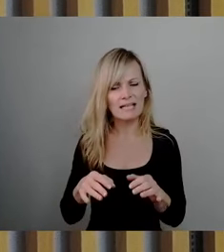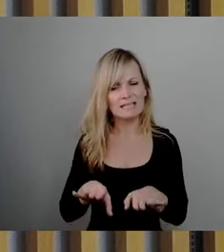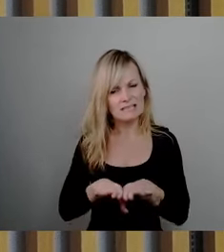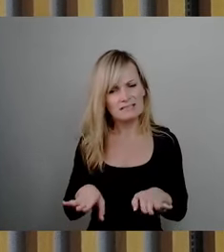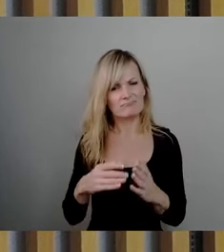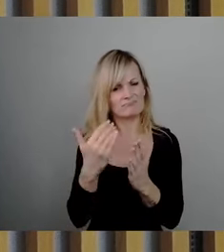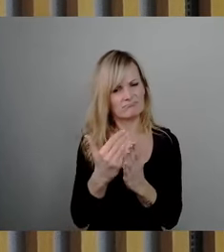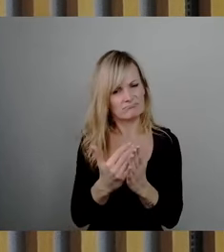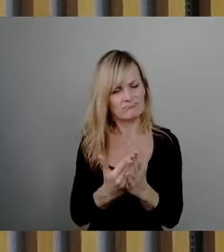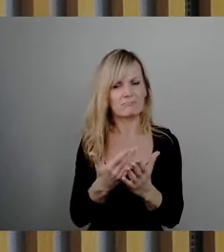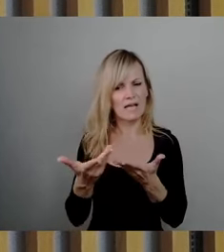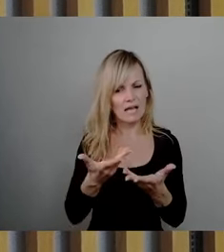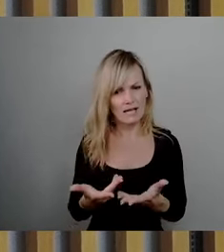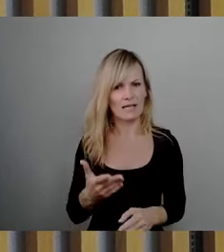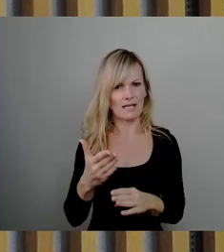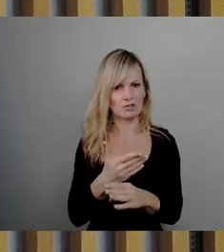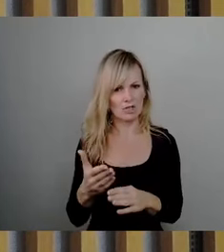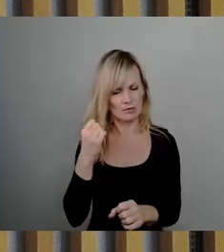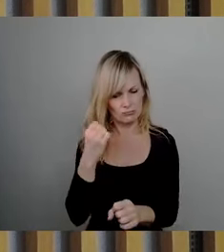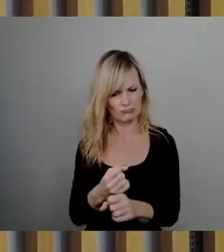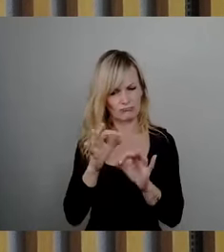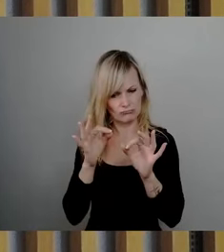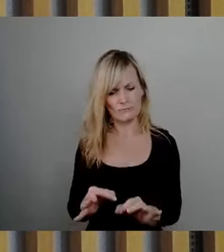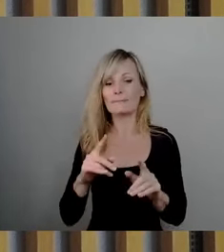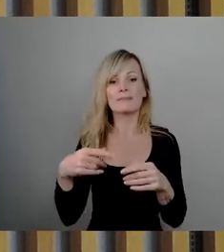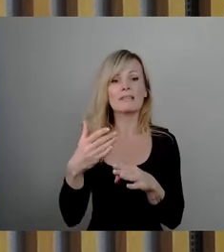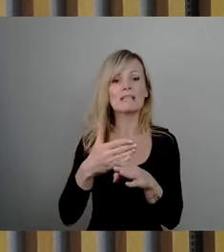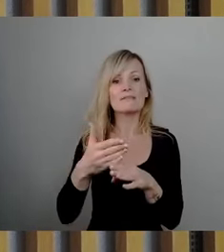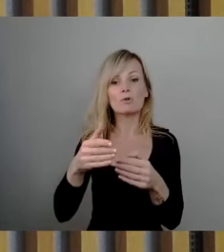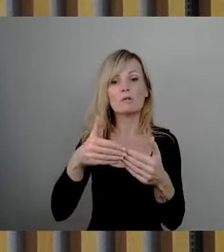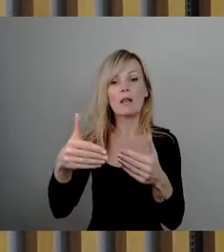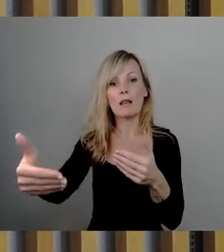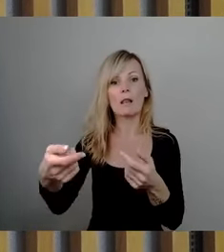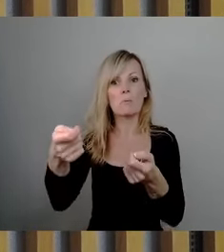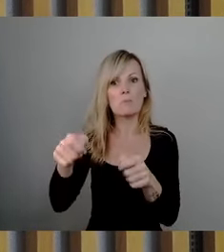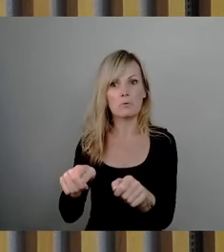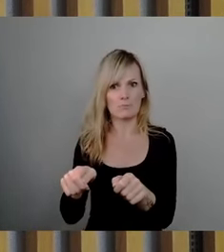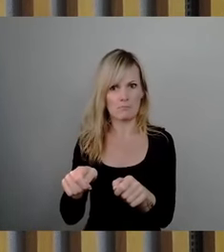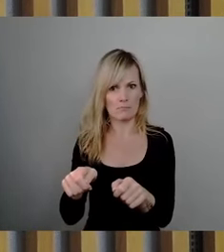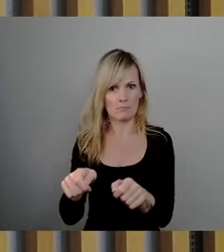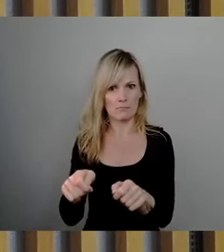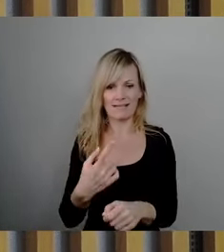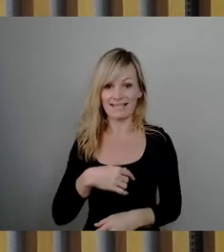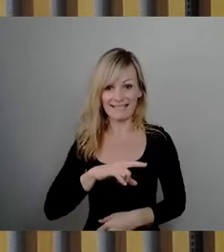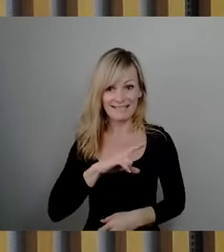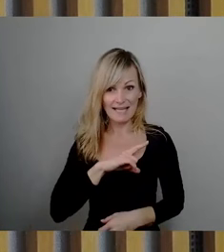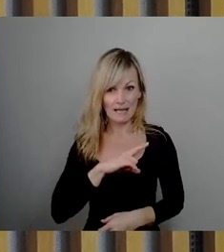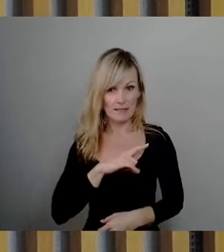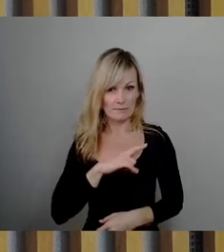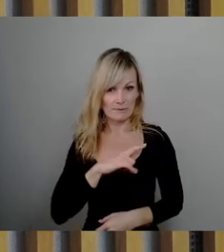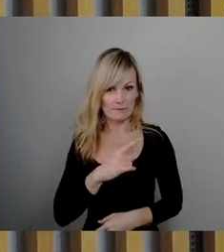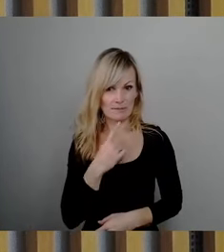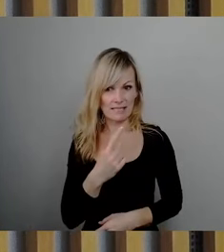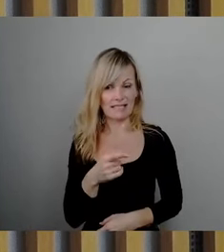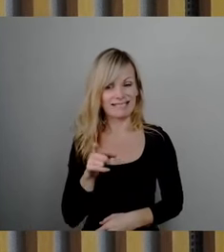werden kann und nicht in der Zwischenzeit das Bad geschlossen wird, weil ich habe ja mit Bedacht auf das Beispiel Sachsenbad